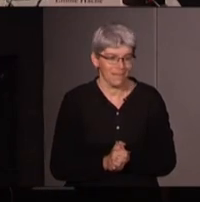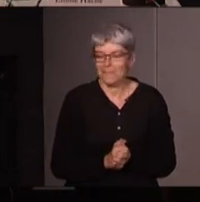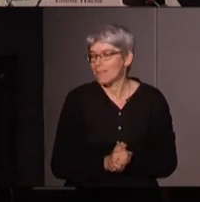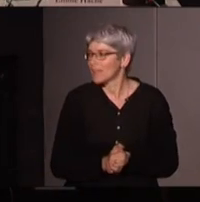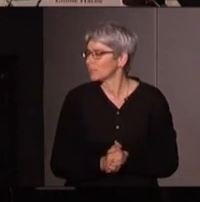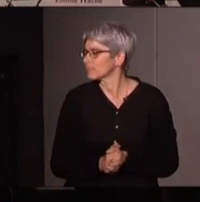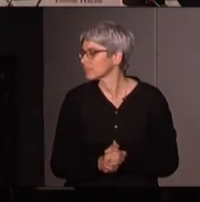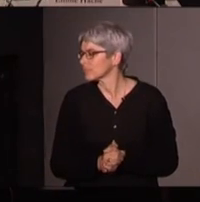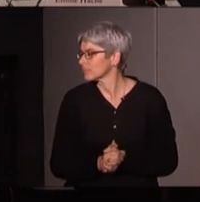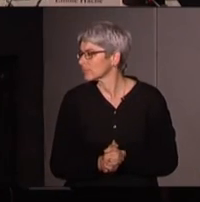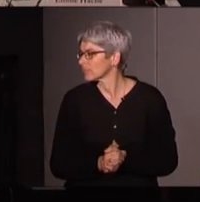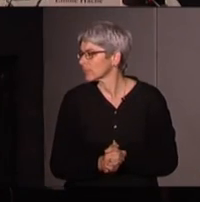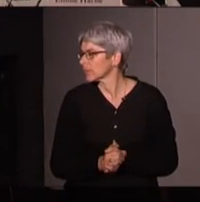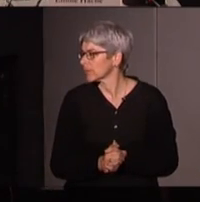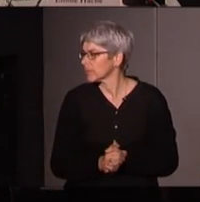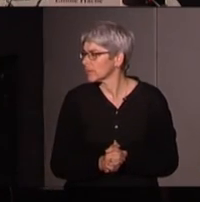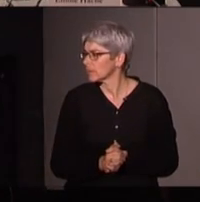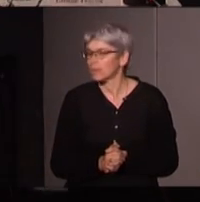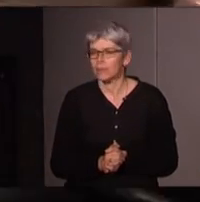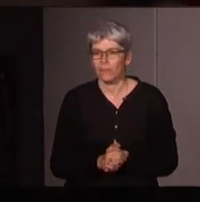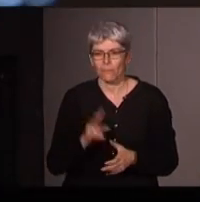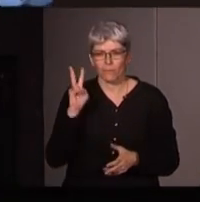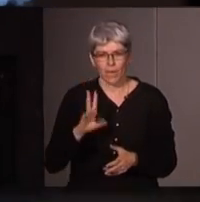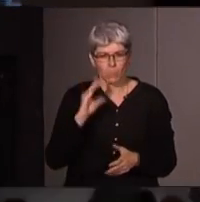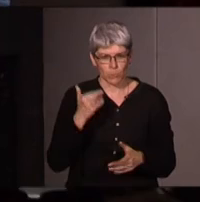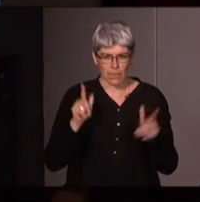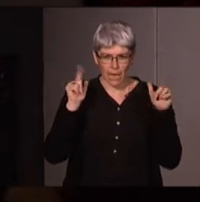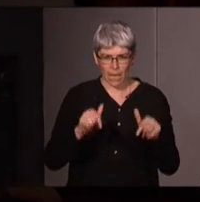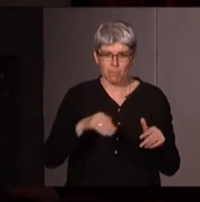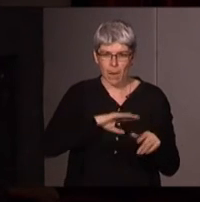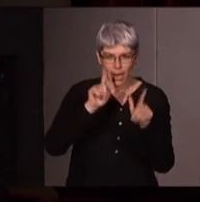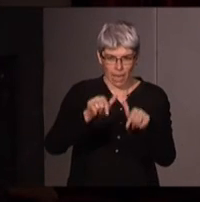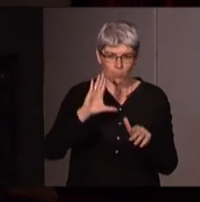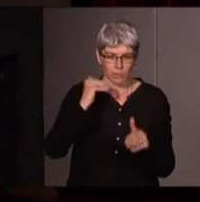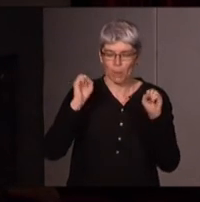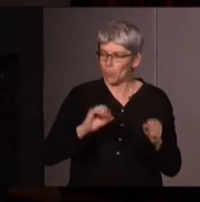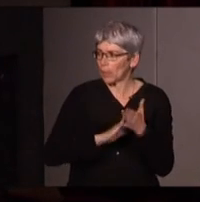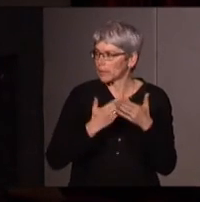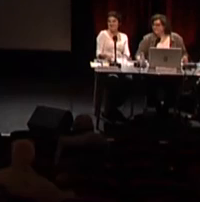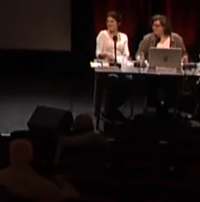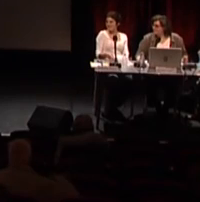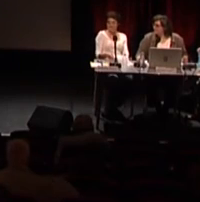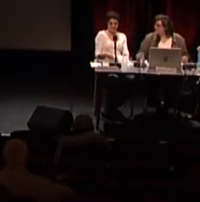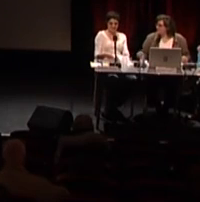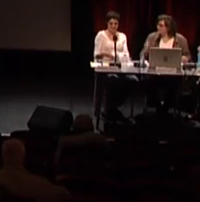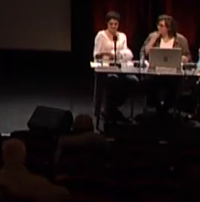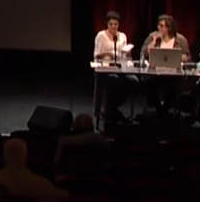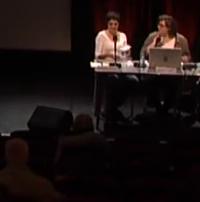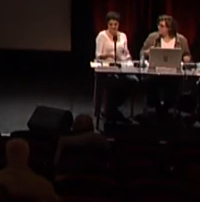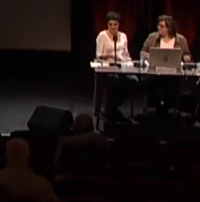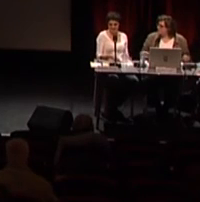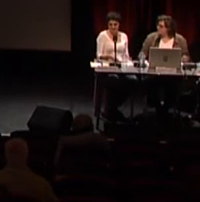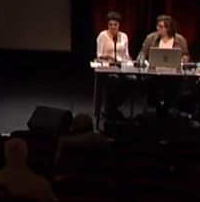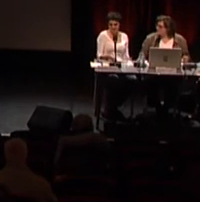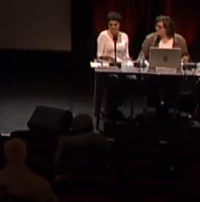et l'association Cœur de main qui est venue quand même et qui nous permet d'avoir la traduction c'est grâce à vous et je voulais juste ajouter donc nous aussi nous